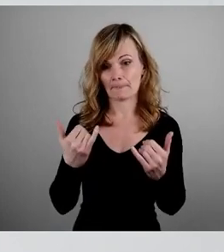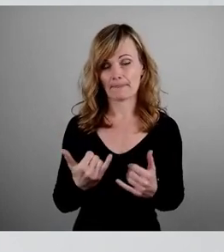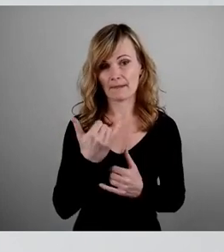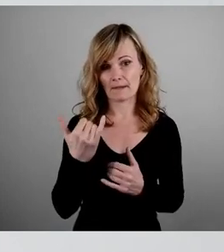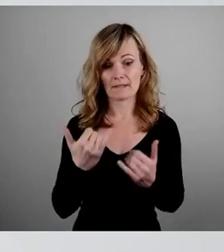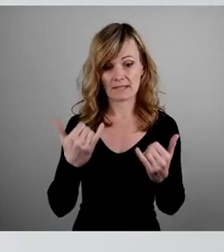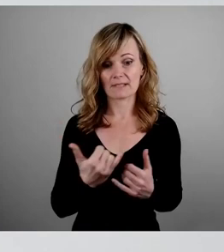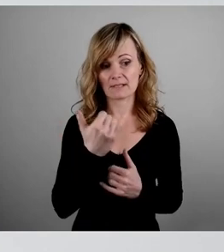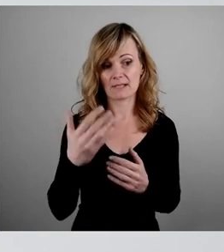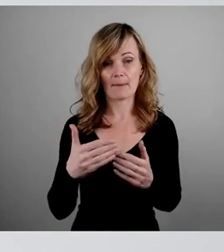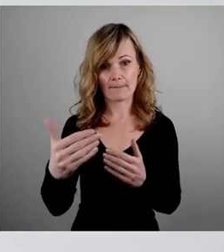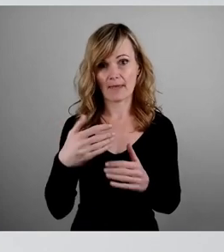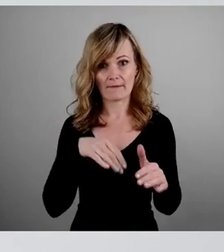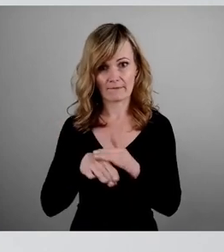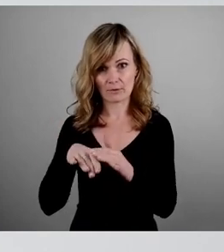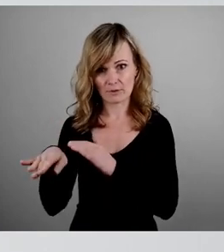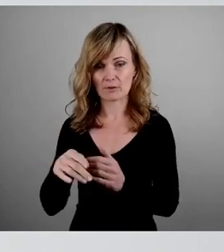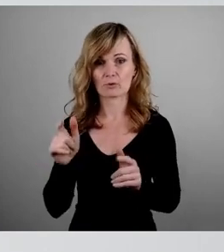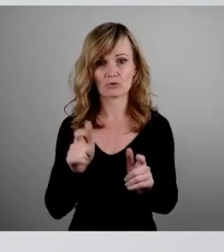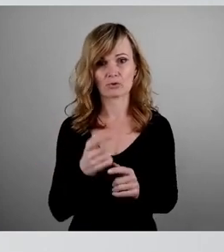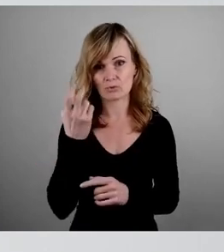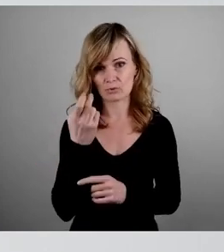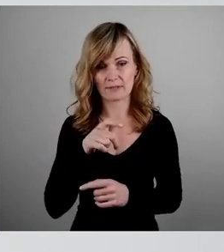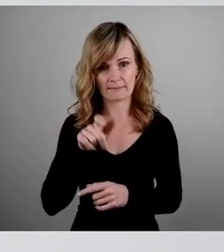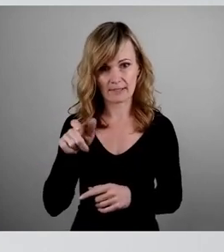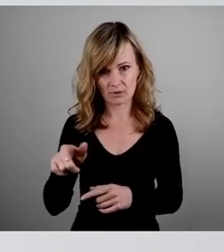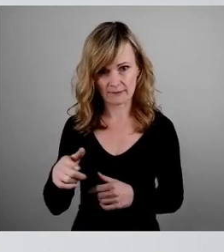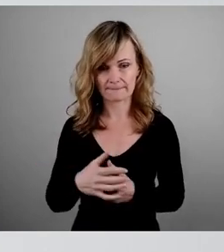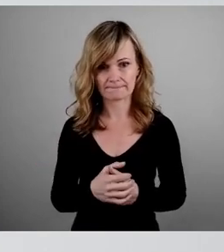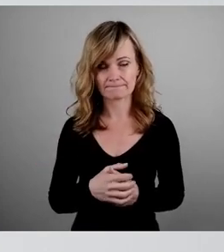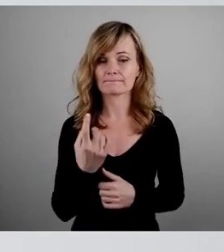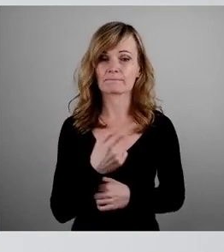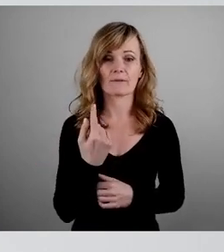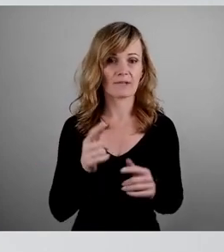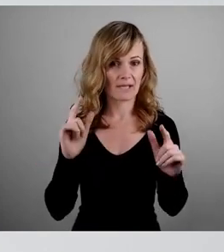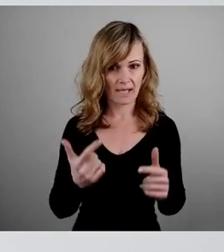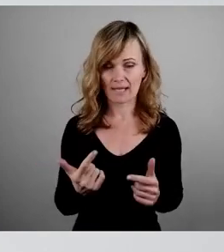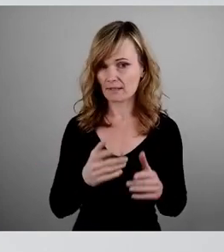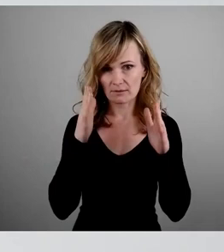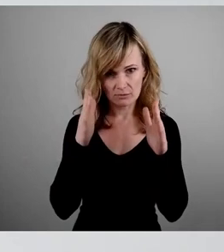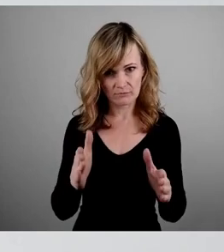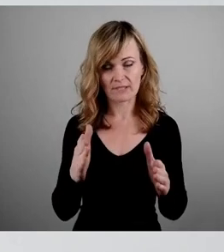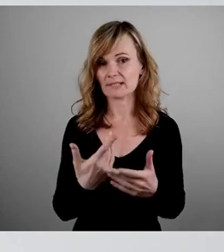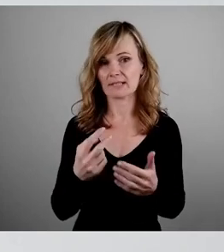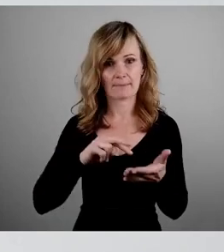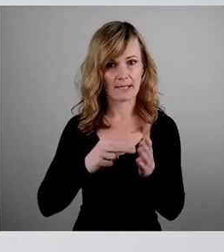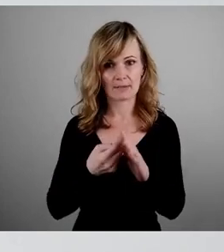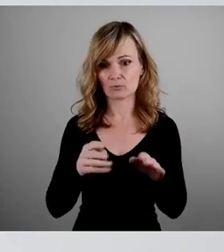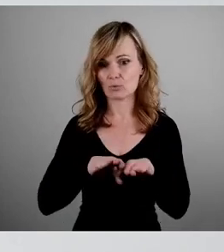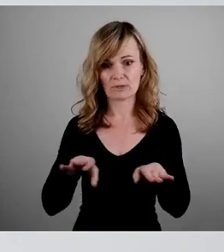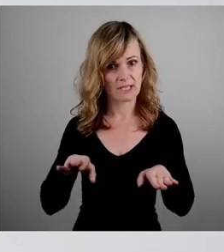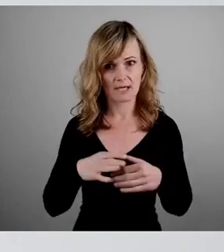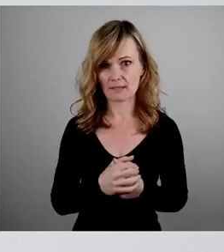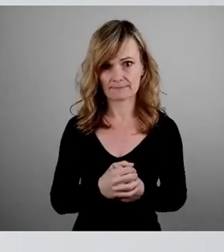höheren Zahl an Geflüchteten und schutzsuchenden Menschen. Wir haben keine verlässliche Planungsgrundlage. Wir haben